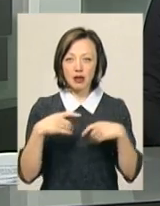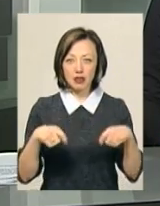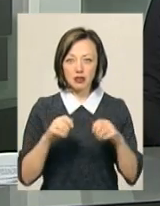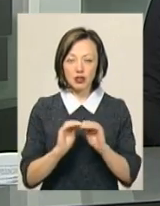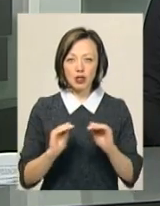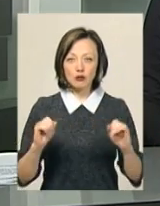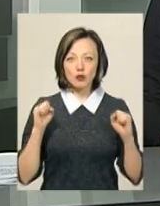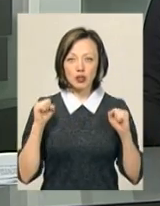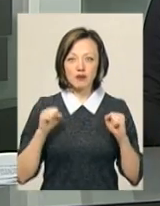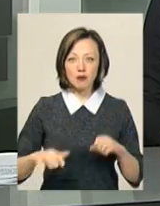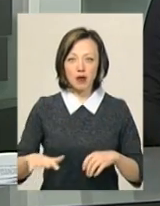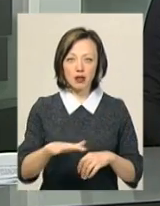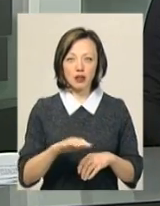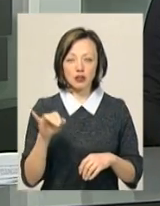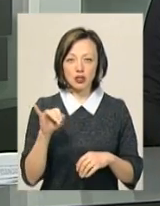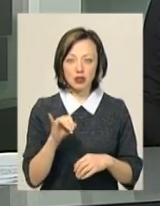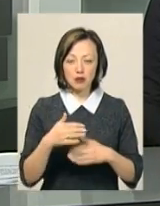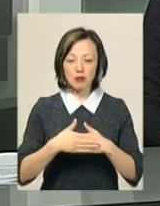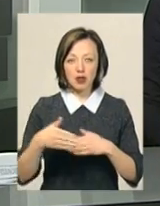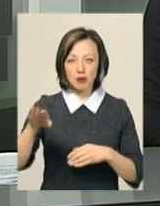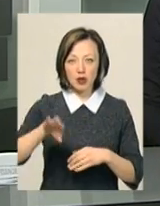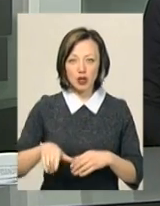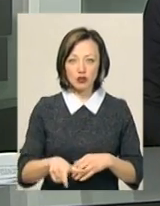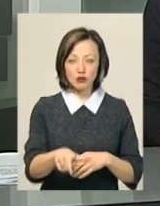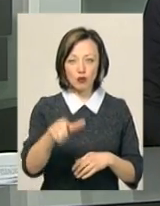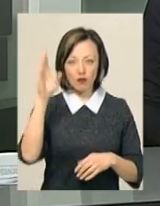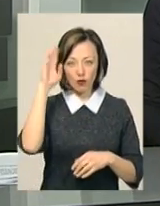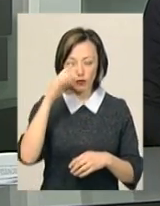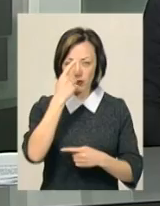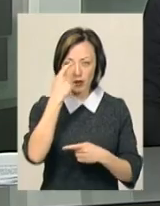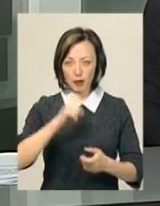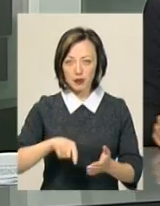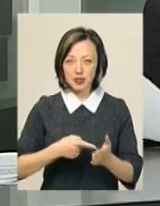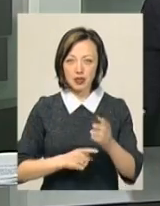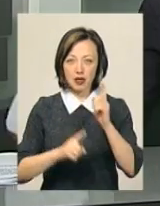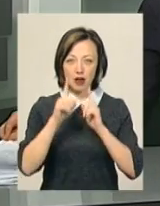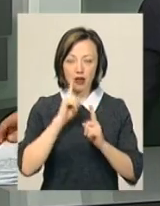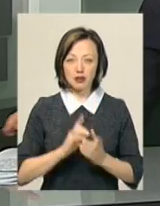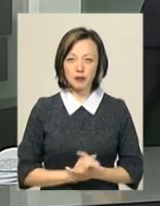дитячі і спортивні майданчики та прибережні смуги водоєму, повідомляють у міській раді.